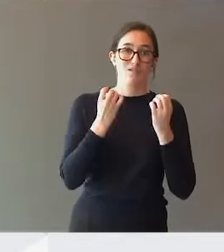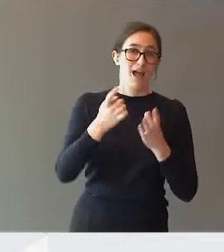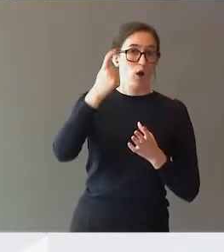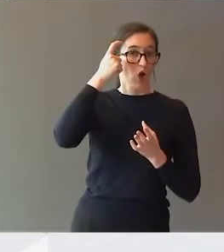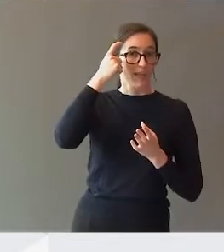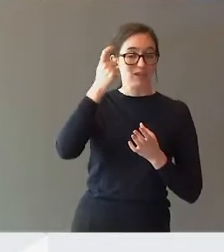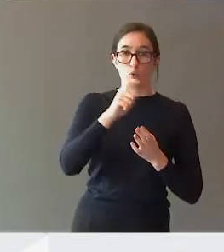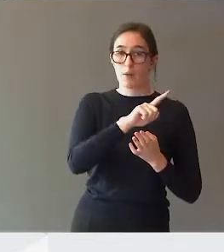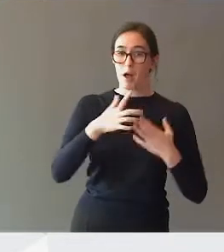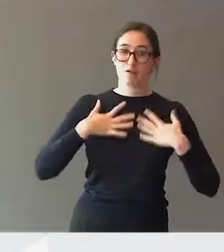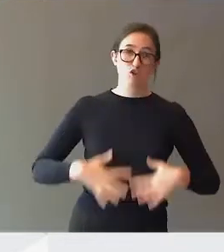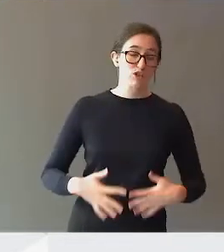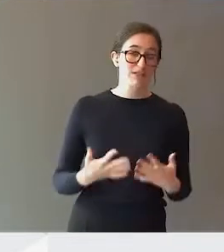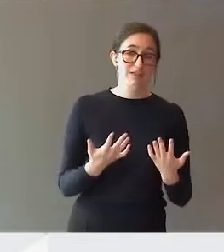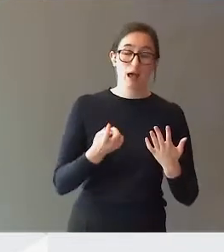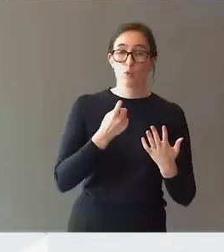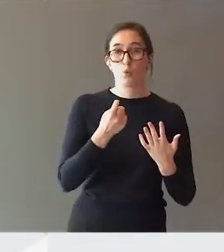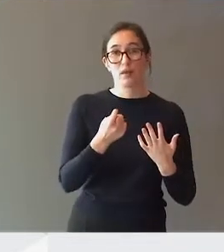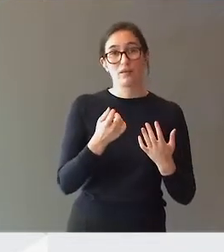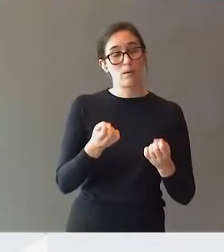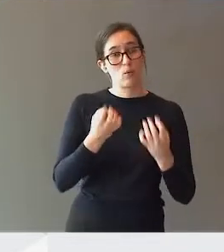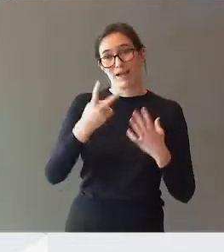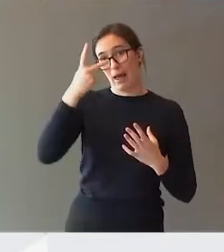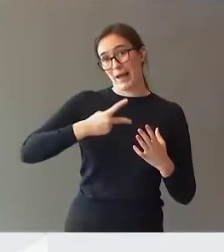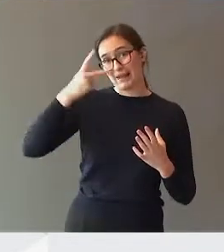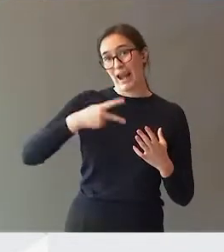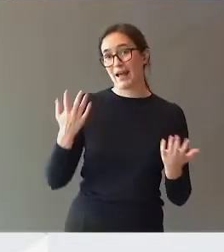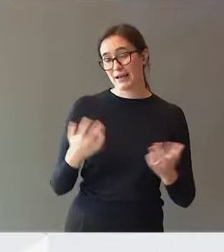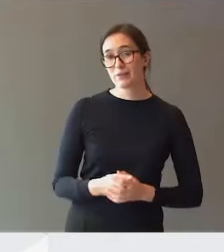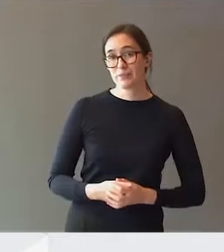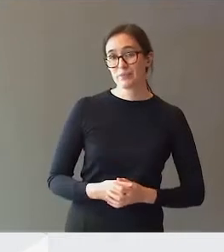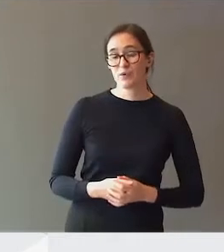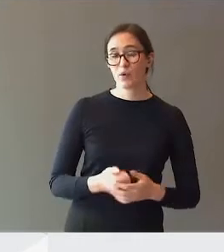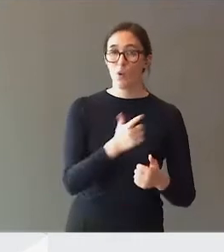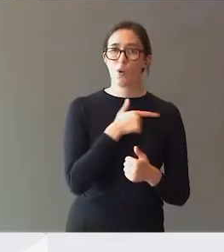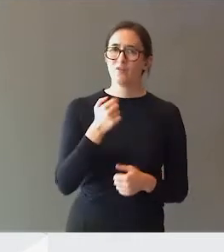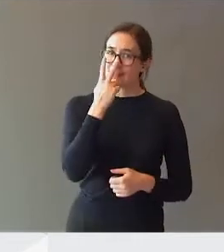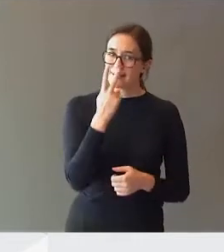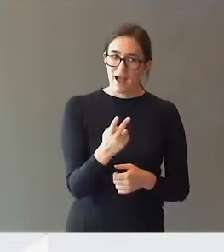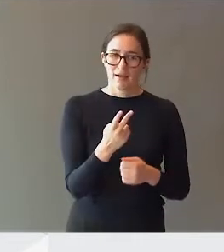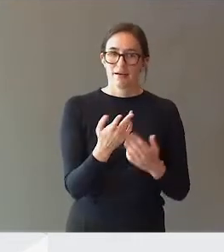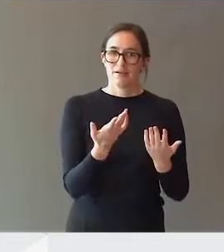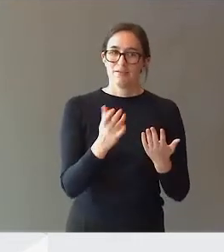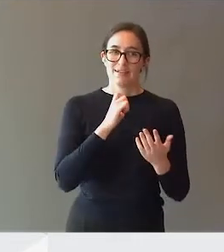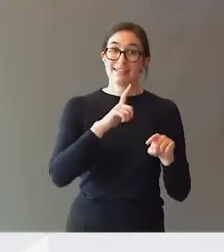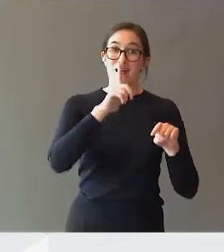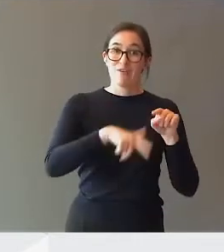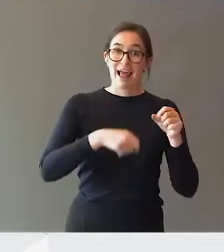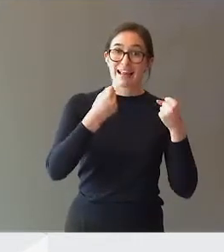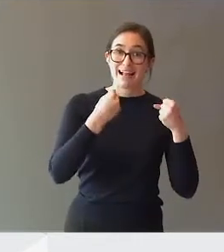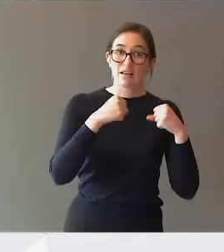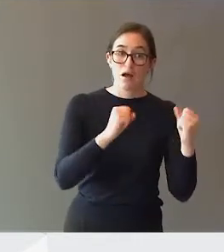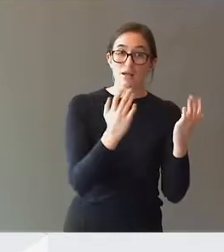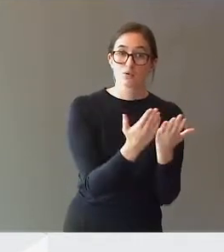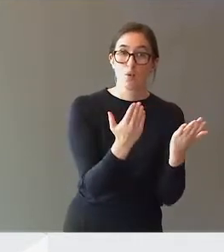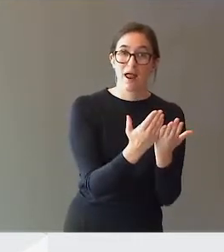noen påvirker det fysiske. Og noen påvirker det begge deler. Og der ser vi at feil tiltak i